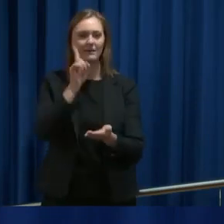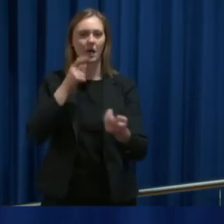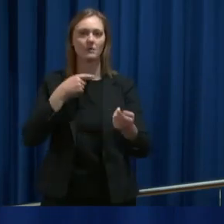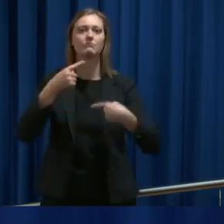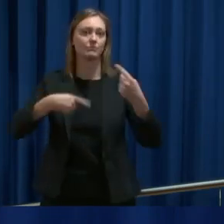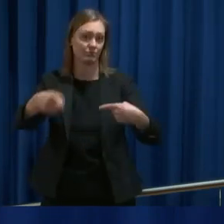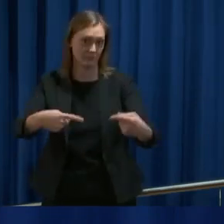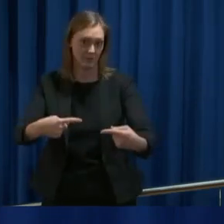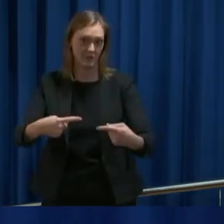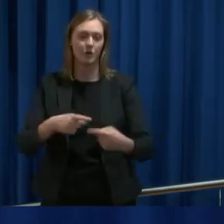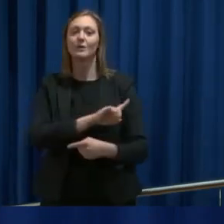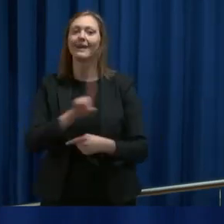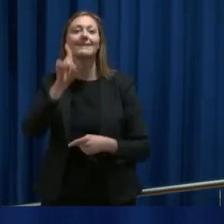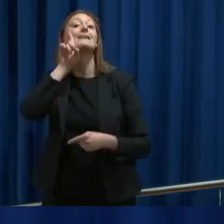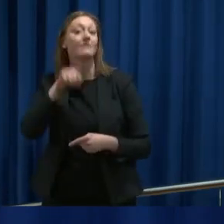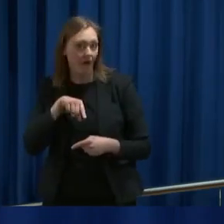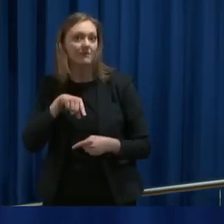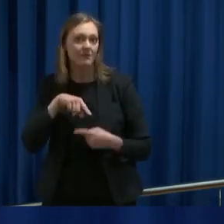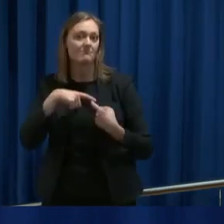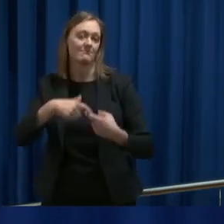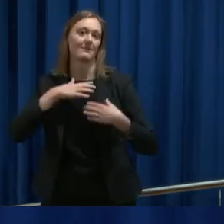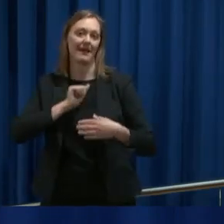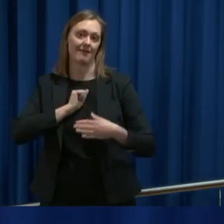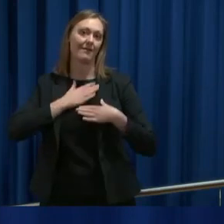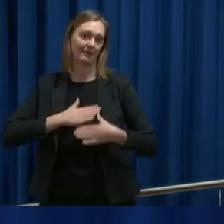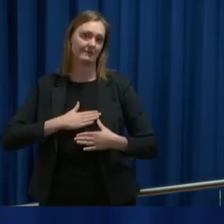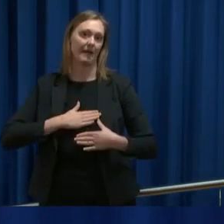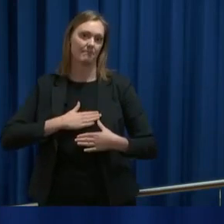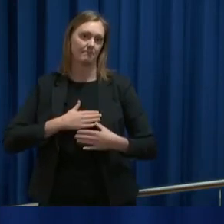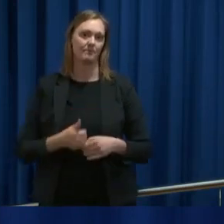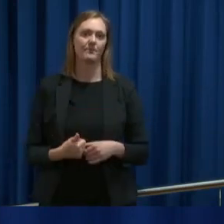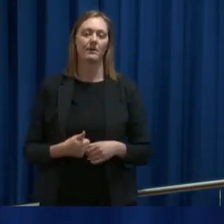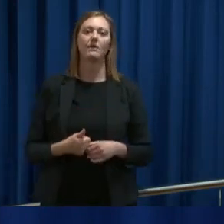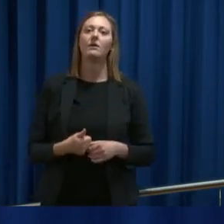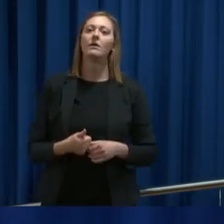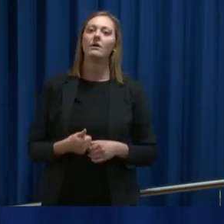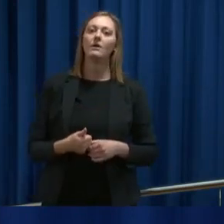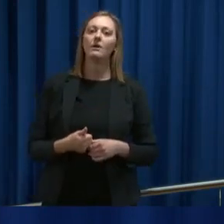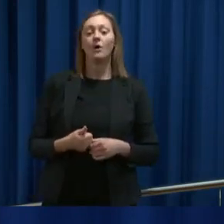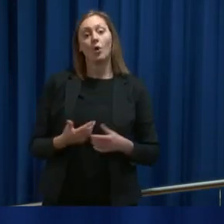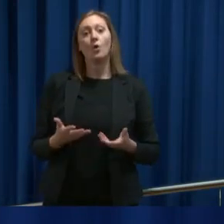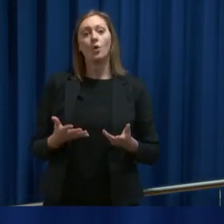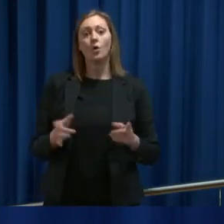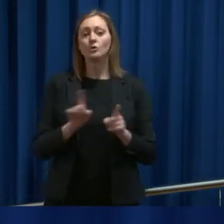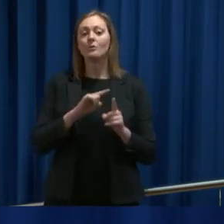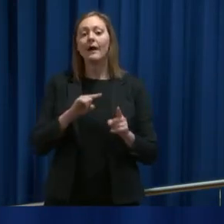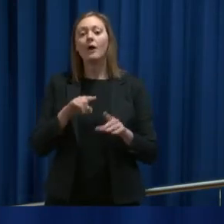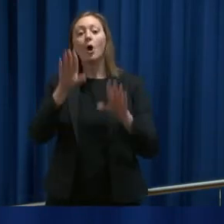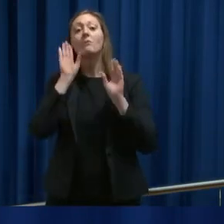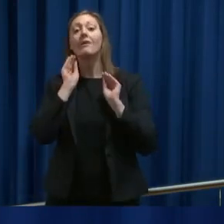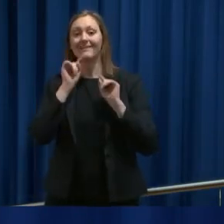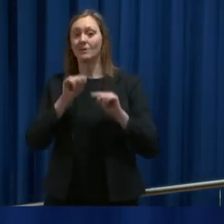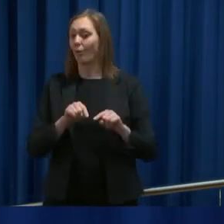gjøre, så lenge de er i stand til det helsemessig. Og sånn som jeg hører nå,